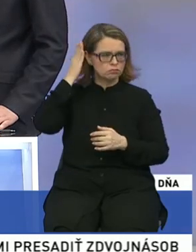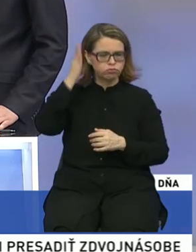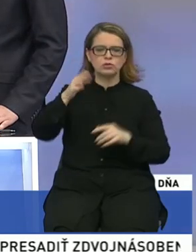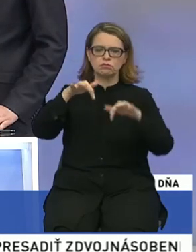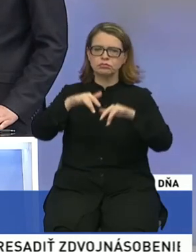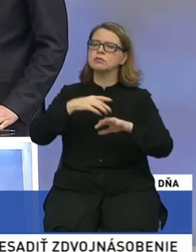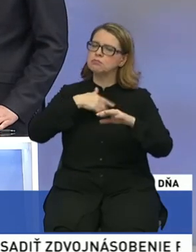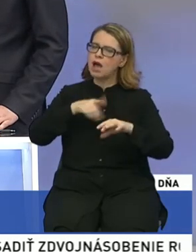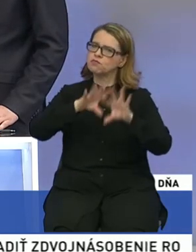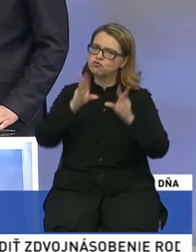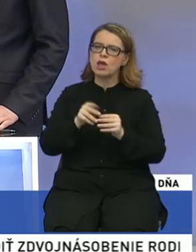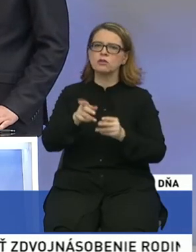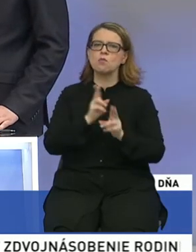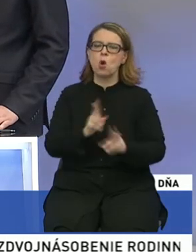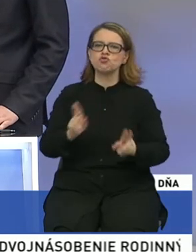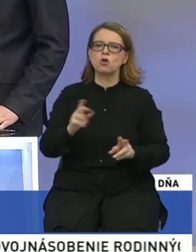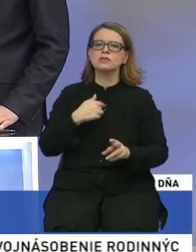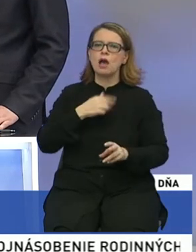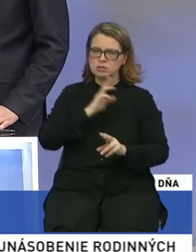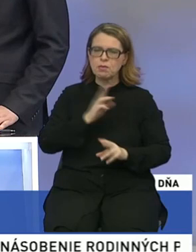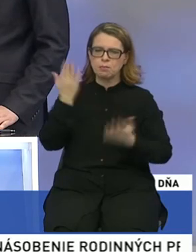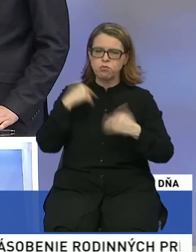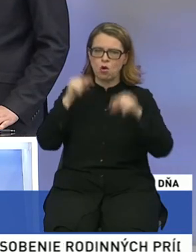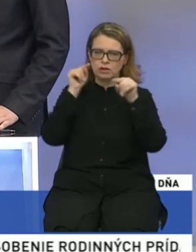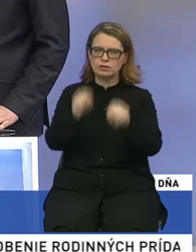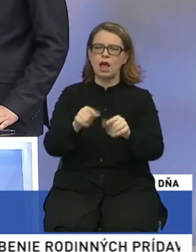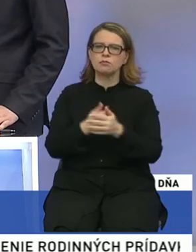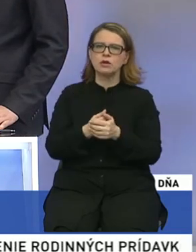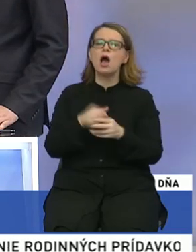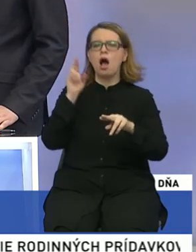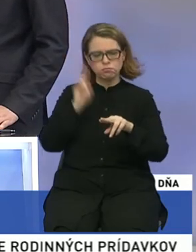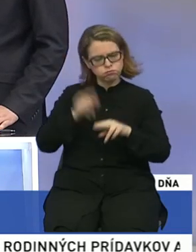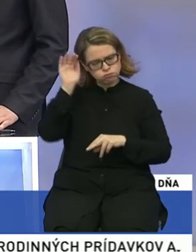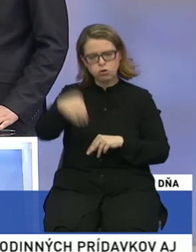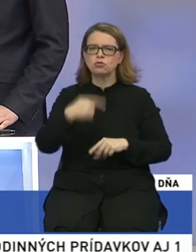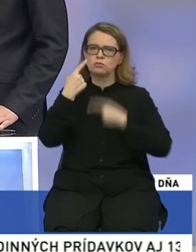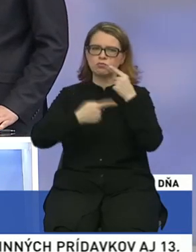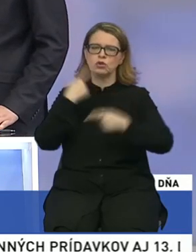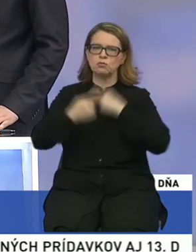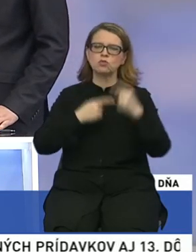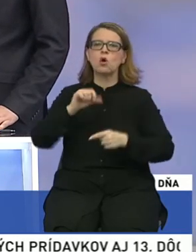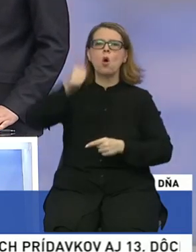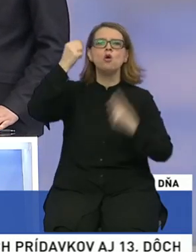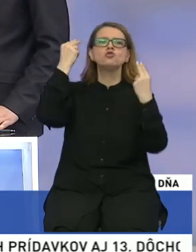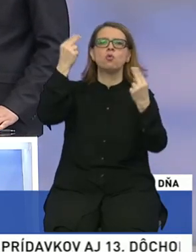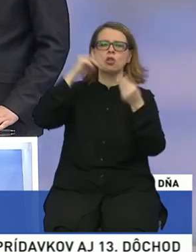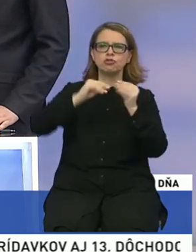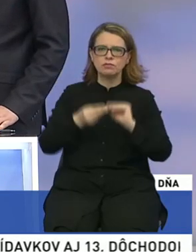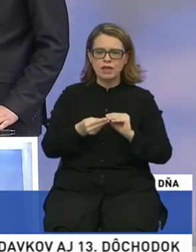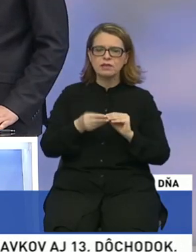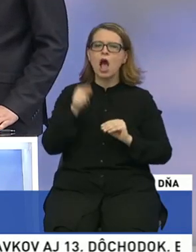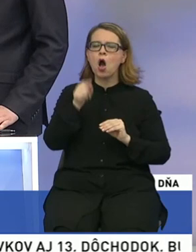všetky predpoklady, aby sme tam boli. A potom sa budeme rozprávať jednak o prioritách a o tom,